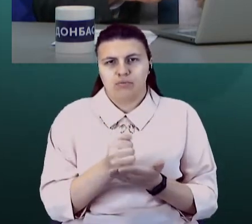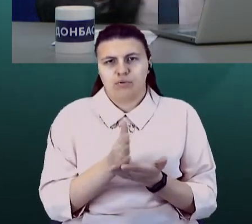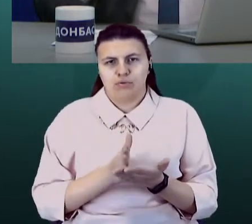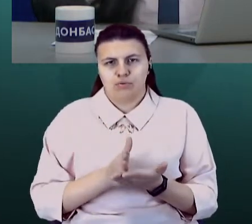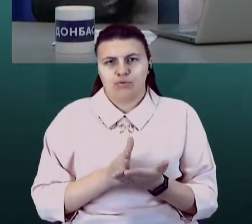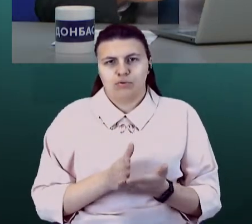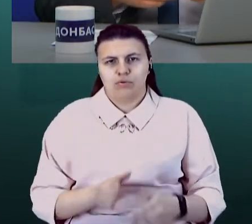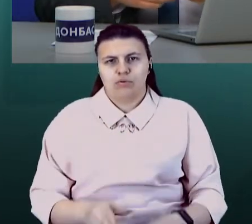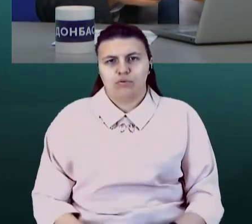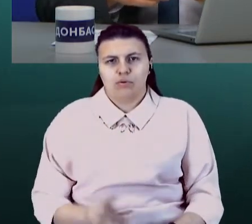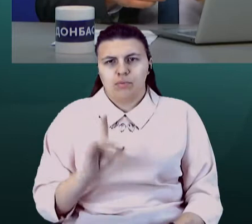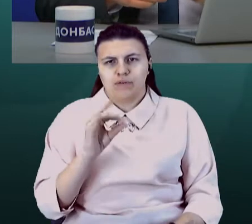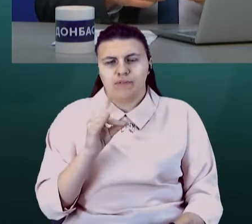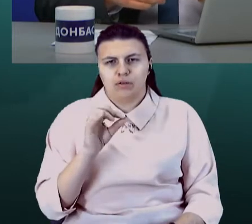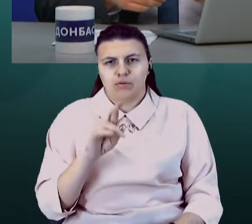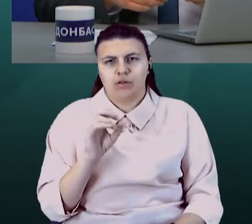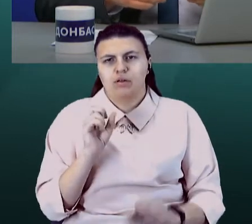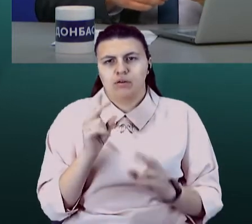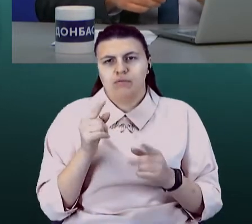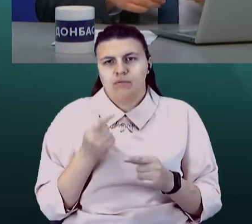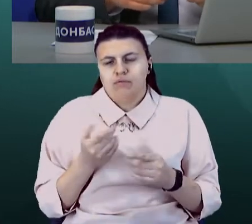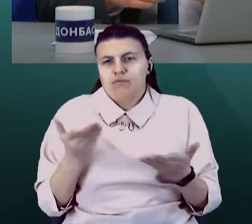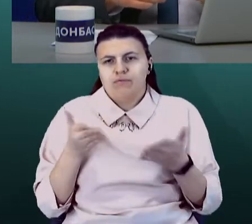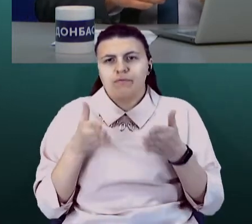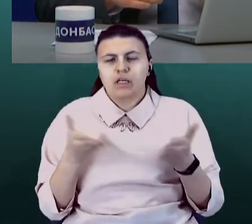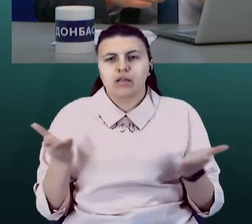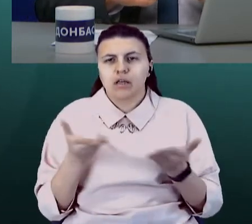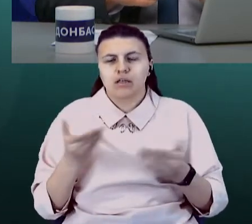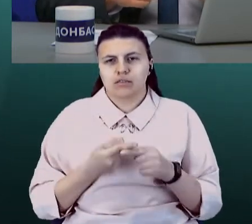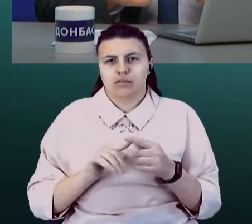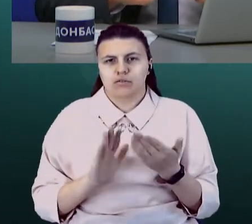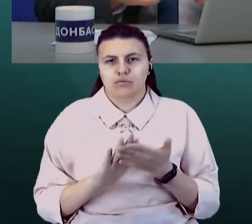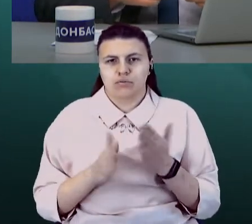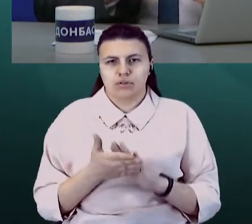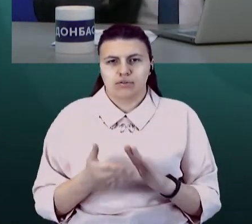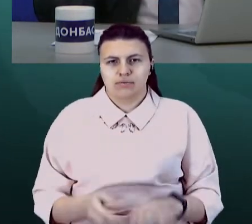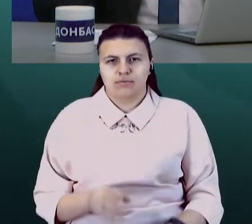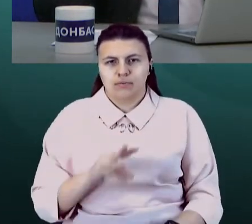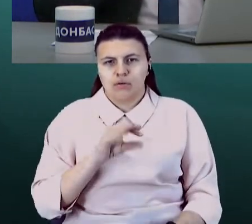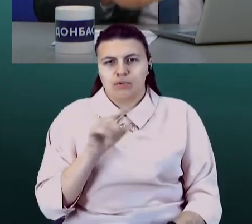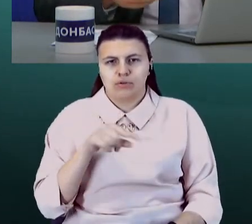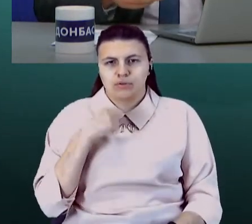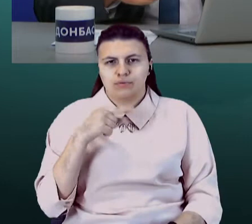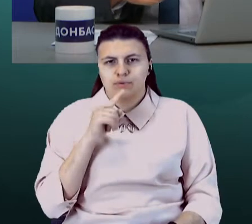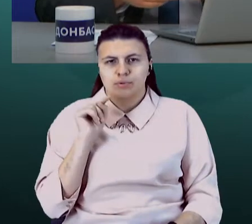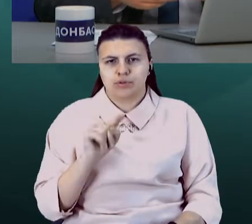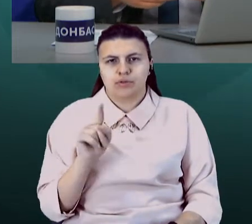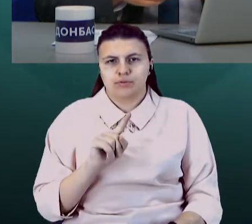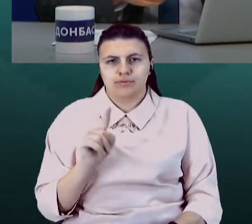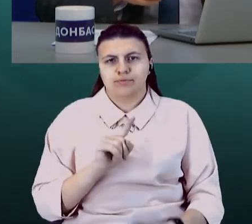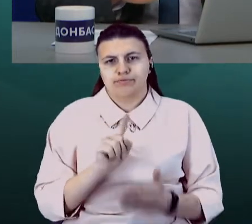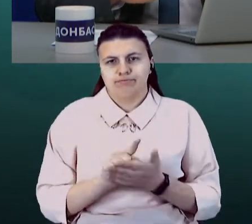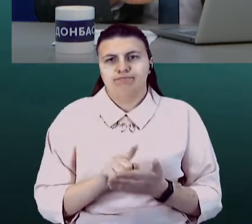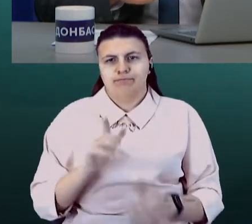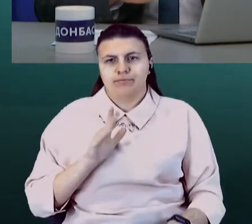Пані Вікторія, ну, от як ви тоді, який вихід ви бачите з цієї ситуації? Якщо МОЗ говорить про те, що мають бути закриті на